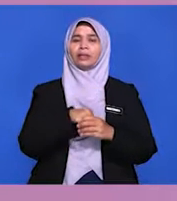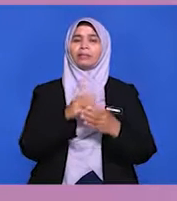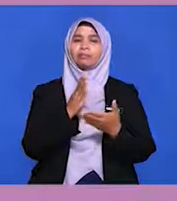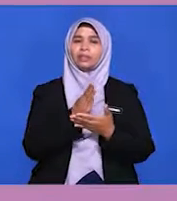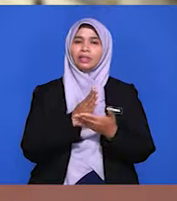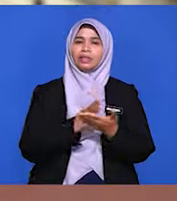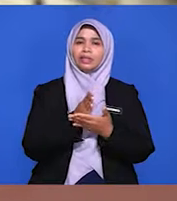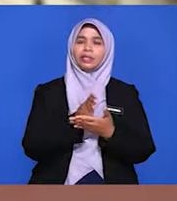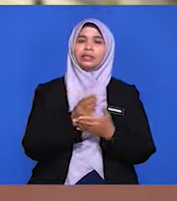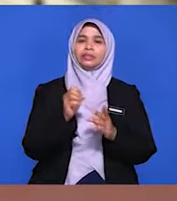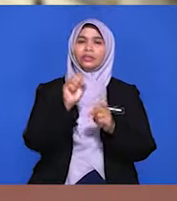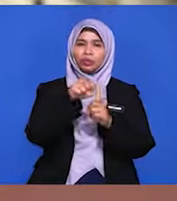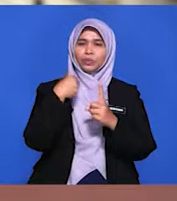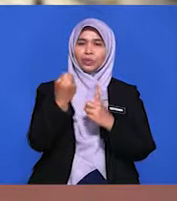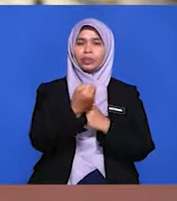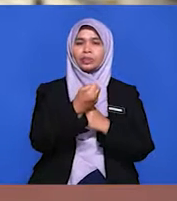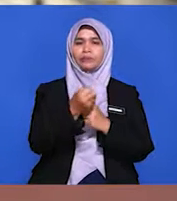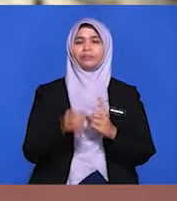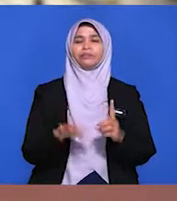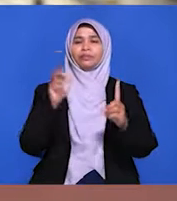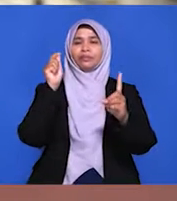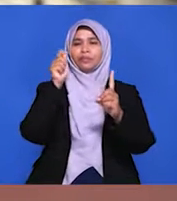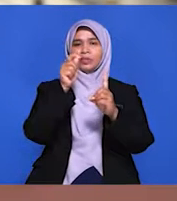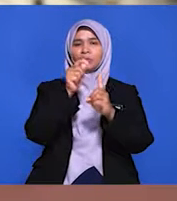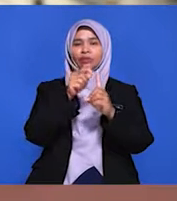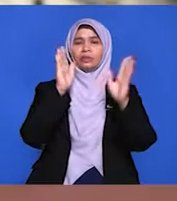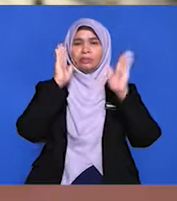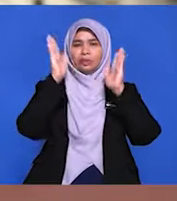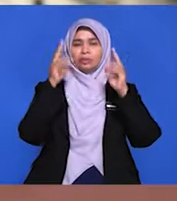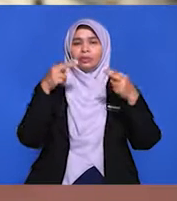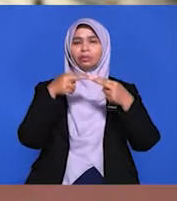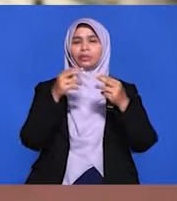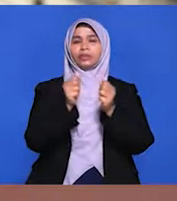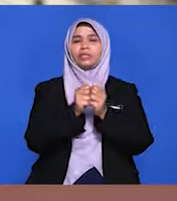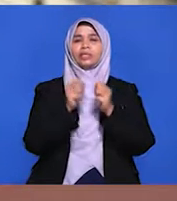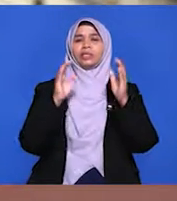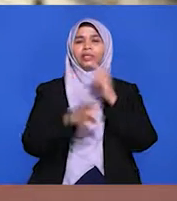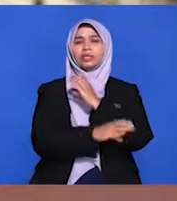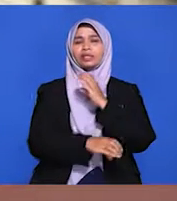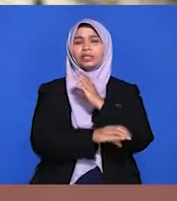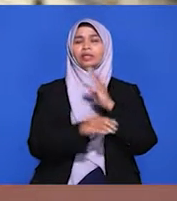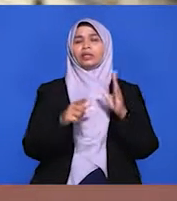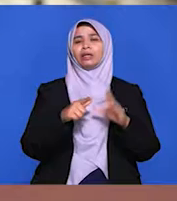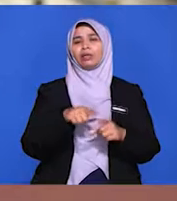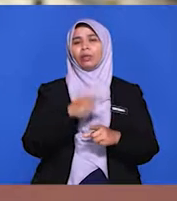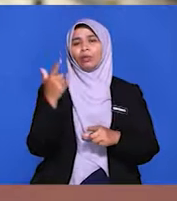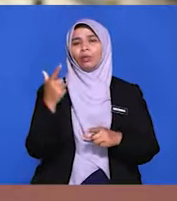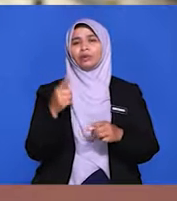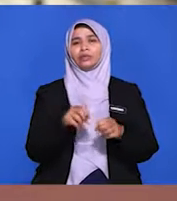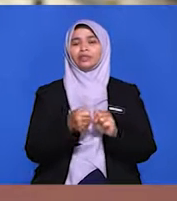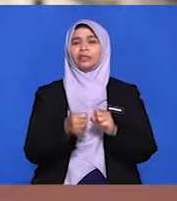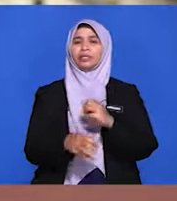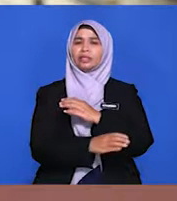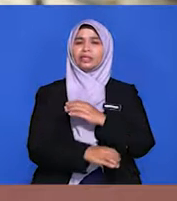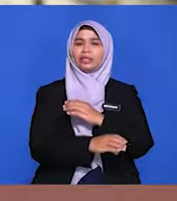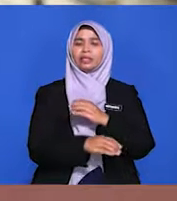sosial. Tujuan Malaysia berhubung dengan negara luar ialah supaya rakyat boleh mendapat manfaat